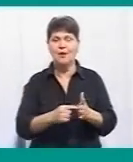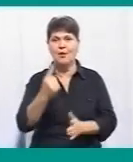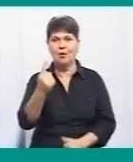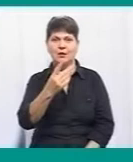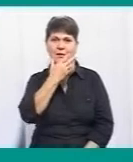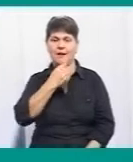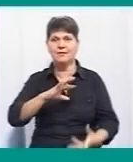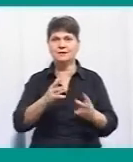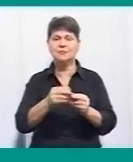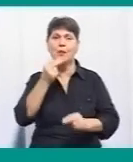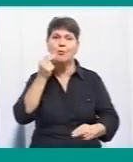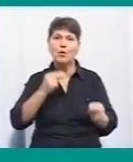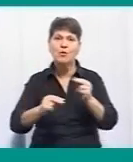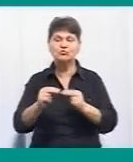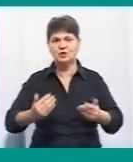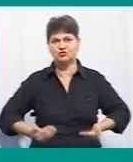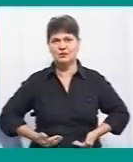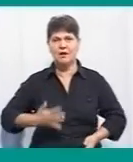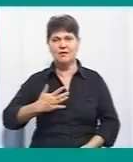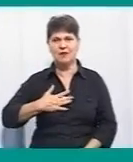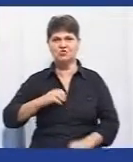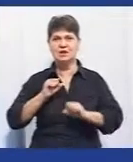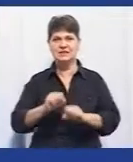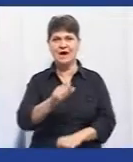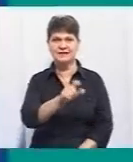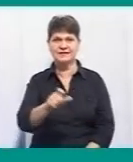гарний результат на покращення життя наших захисників.